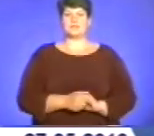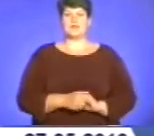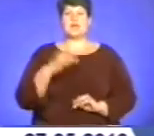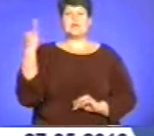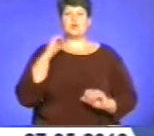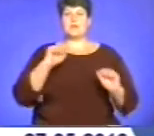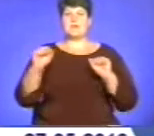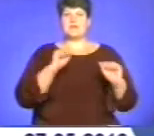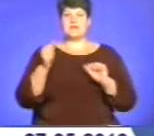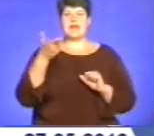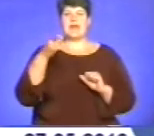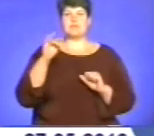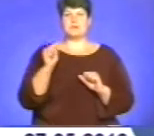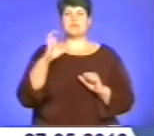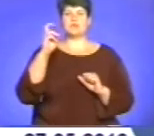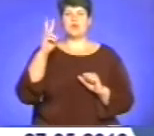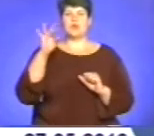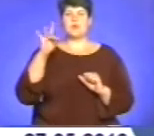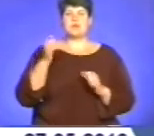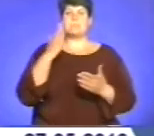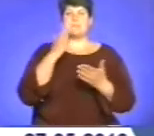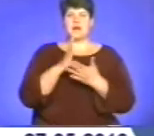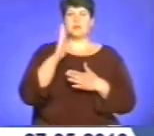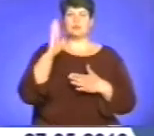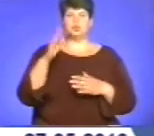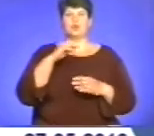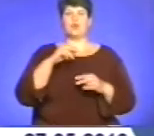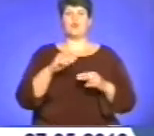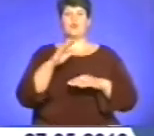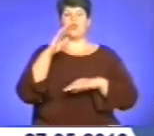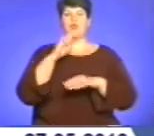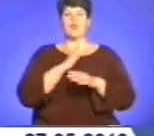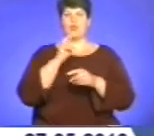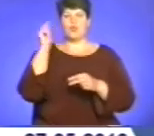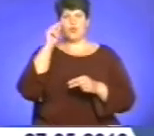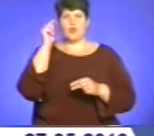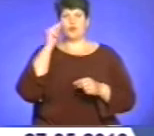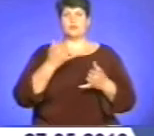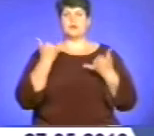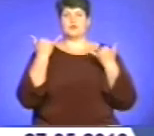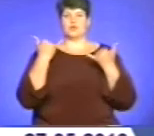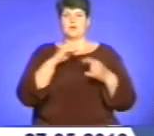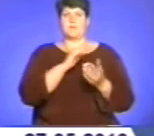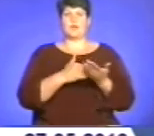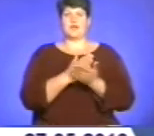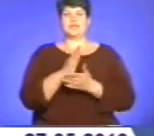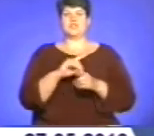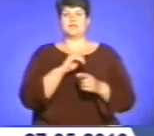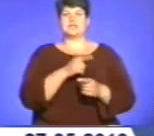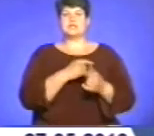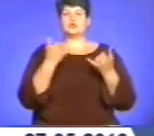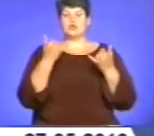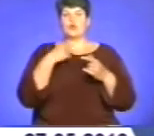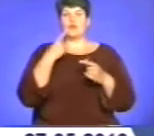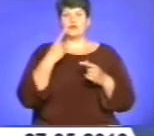правління гетьмана Павла Скоропадського має бути уроком для сьогоднішніх політичних сил. Тернопільські науковці-історики вважають,